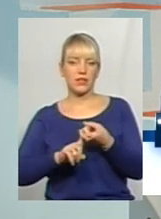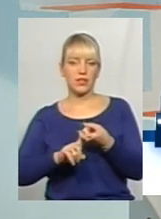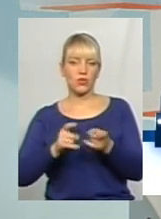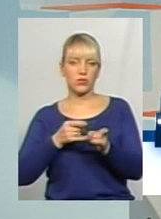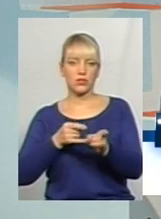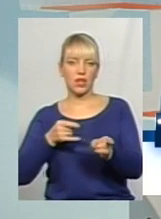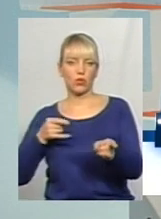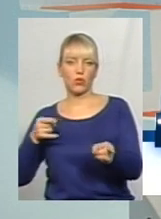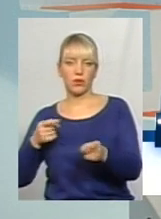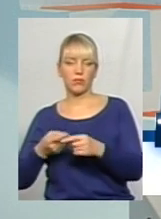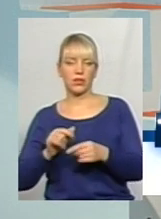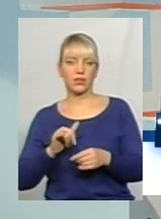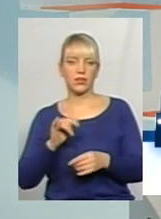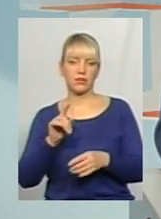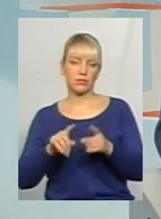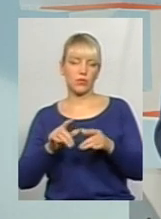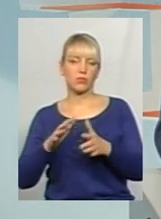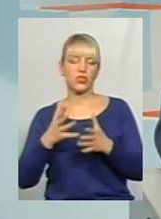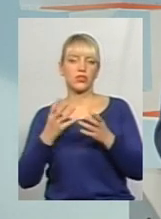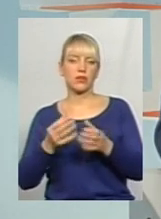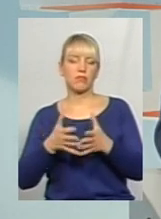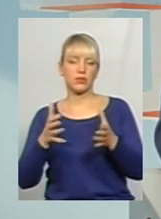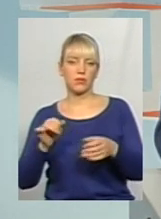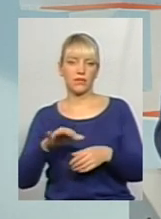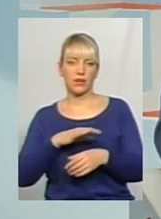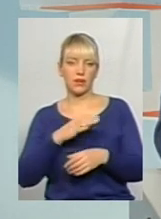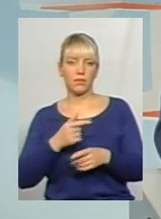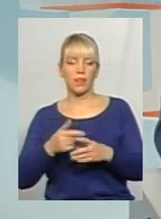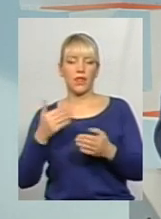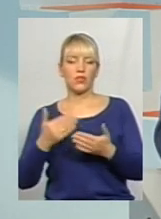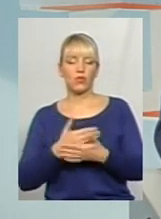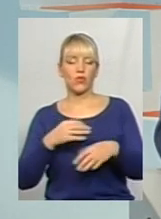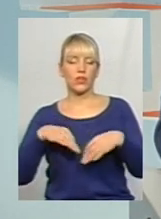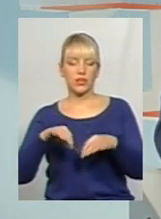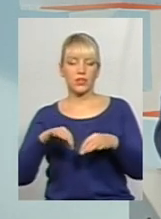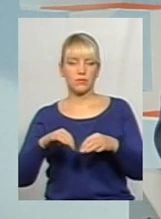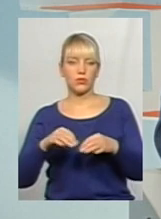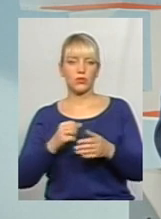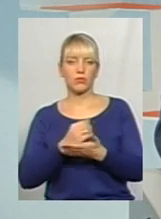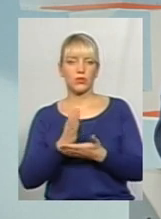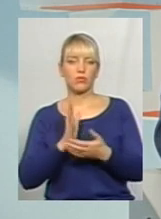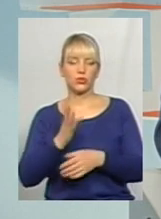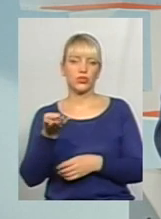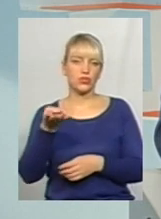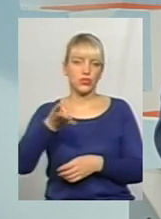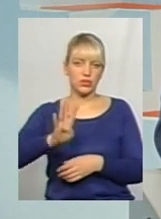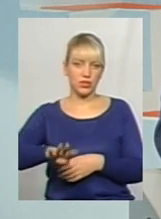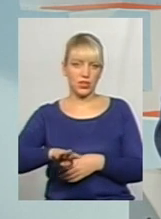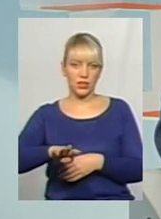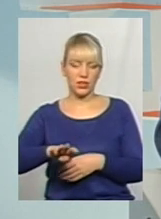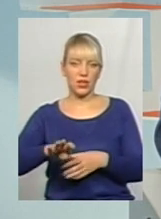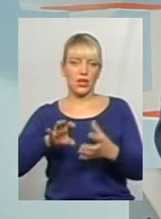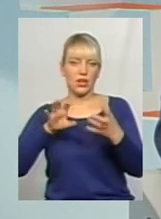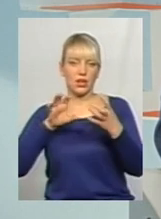іноді буває інтервал більше. Новою транспортною мережою в нас передбачено чотири транспортних одиниці на даному